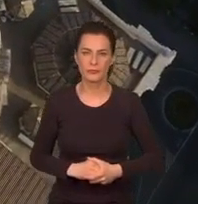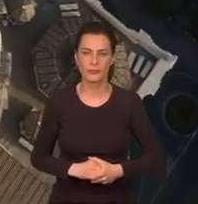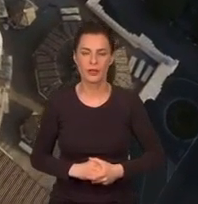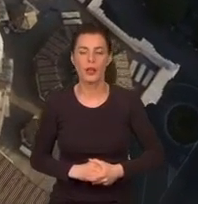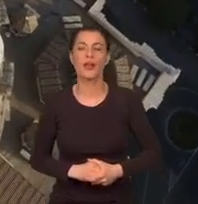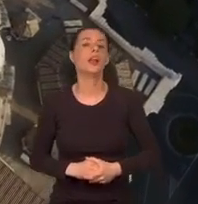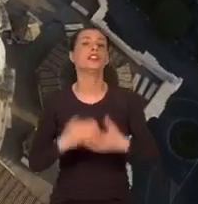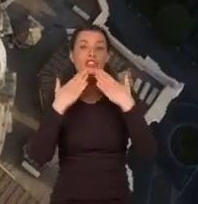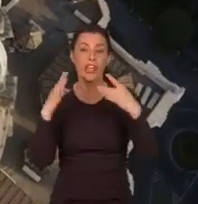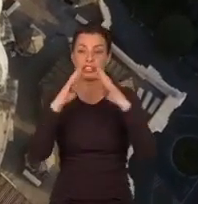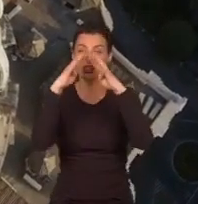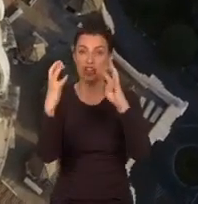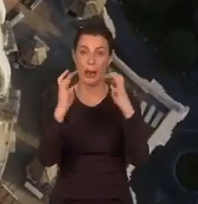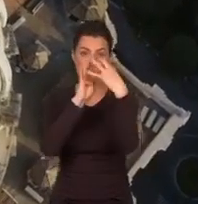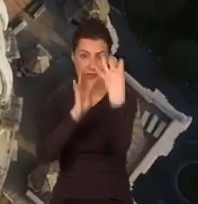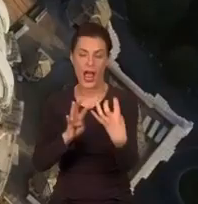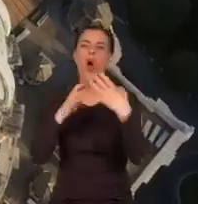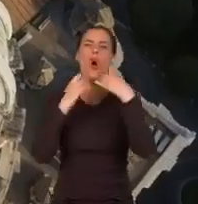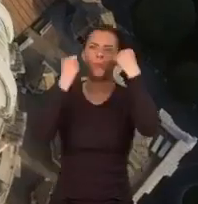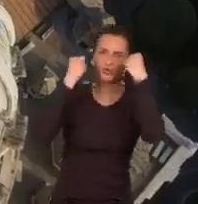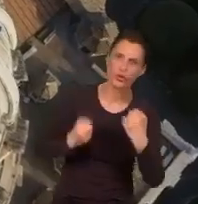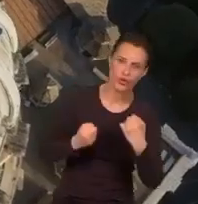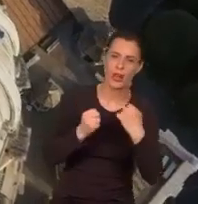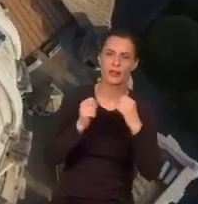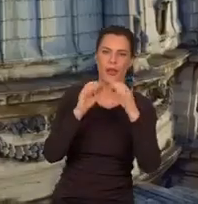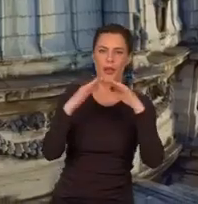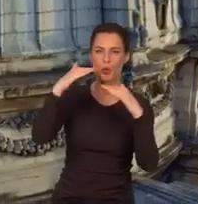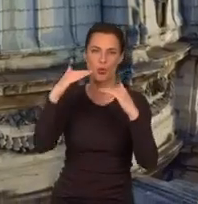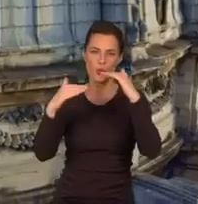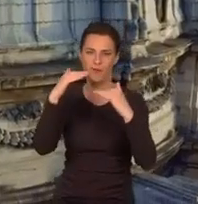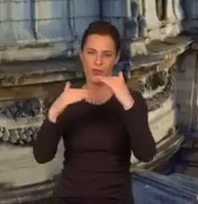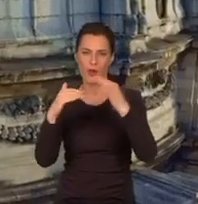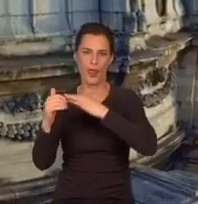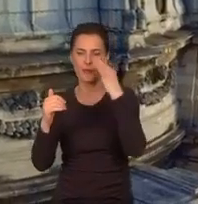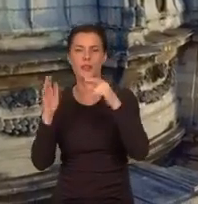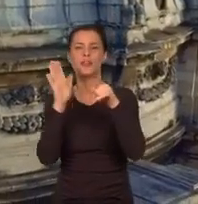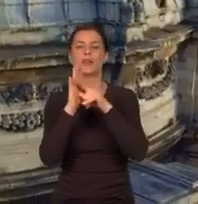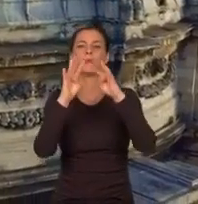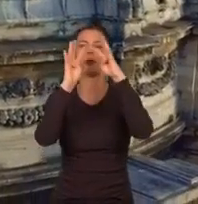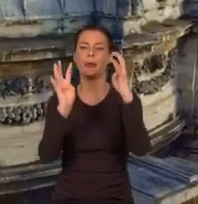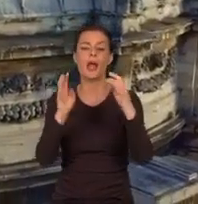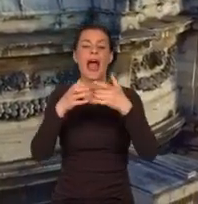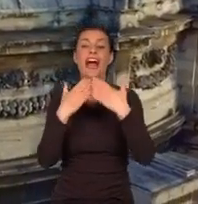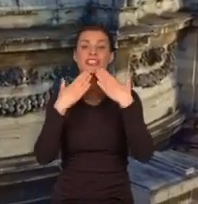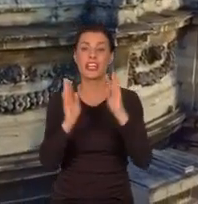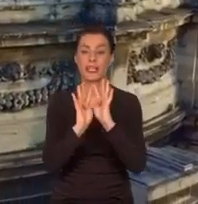Obecność grzeber pozwala rozłożyć obciążenie w bardziej skoncentrowany sposób na nośnych segmentach bębna.